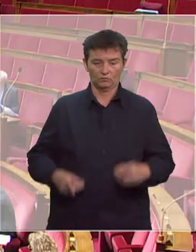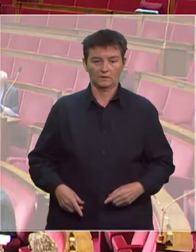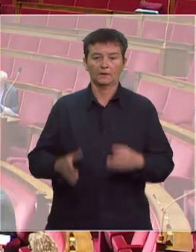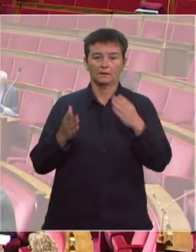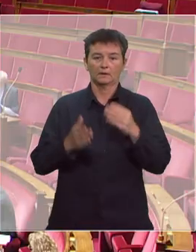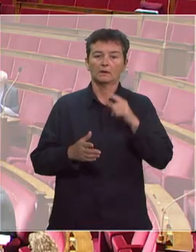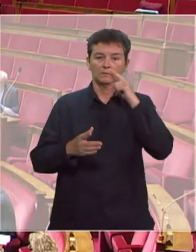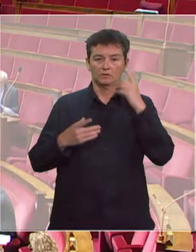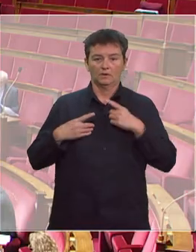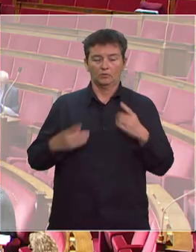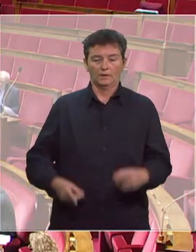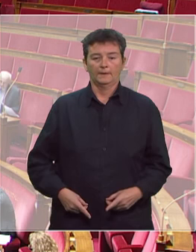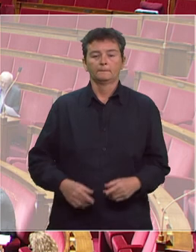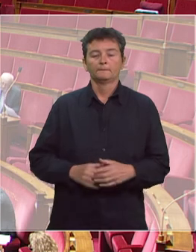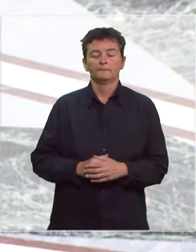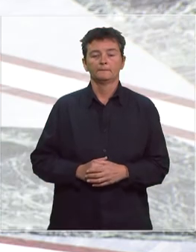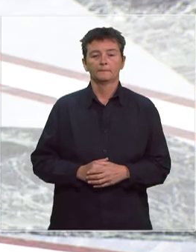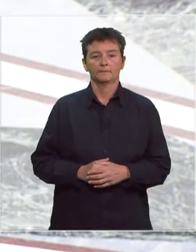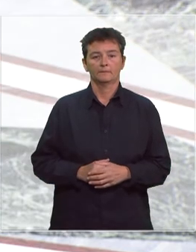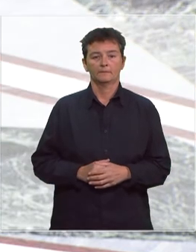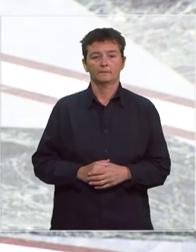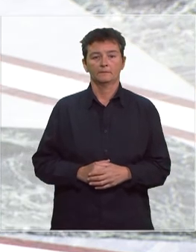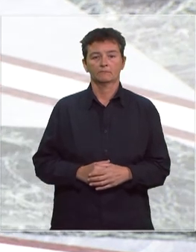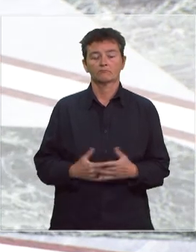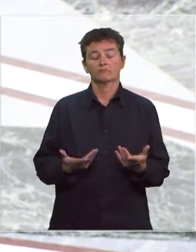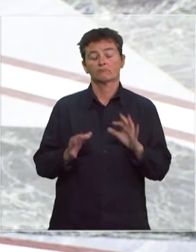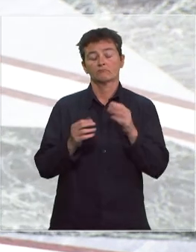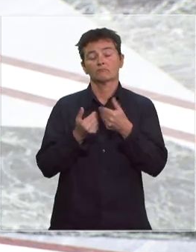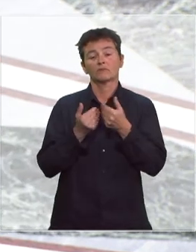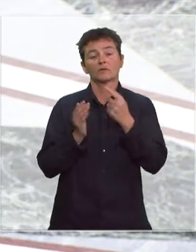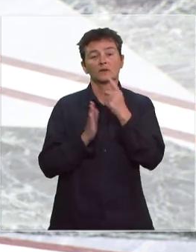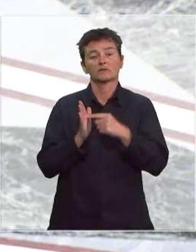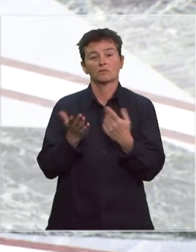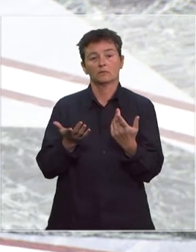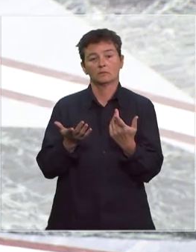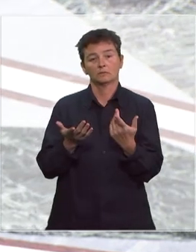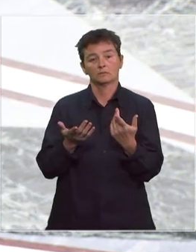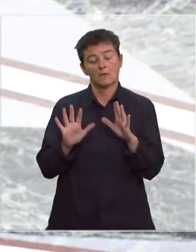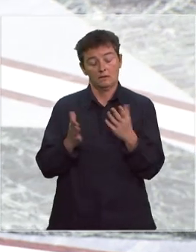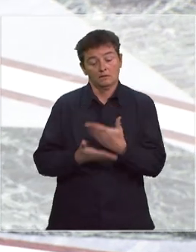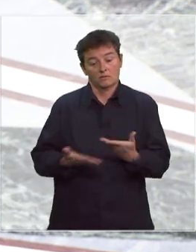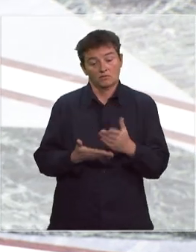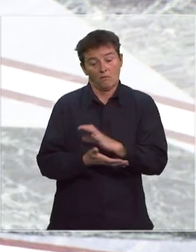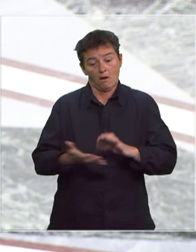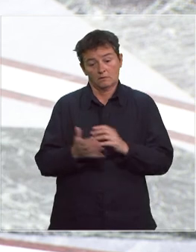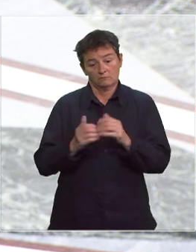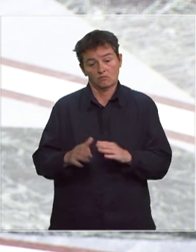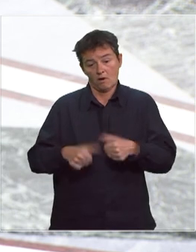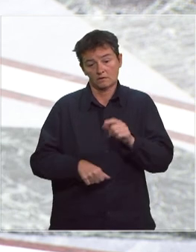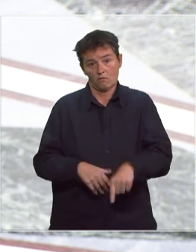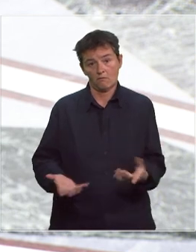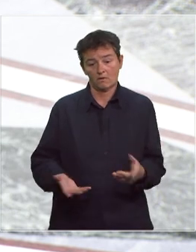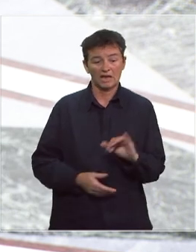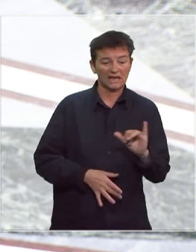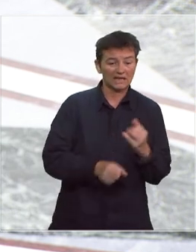monsieur le député Éric Coquerel. La question que vous posez, c'est dans un contexte de crise, de confinement, qui doit